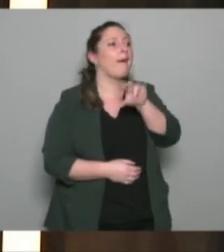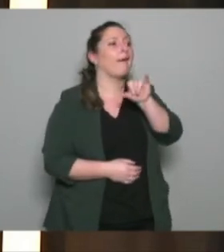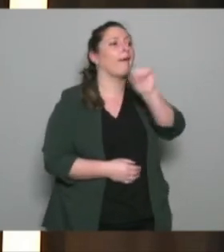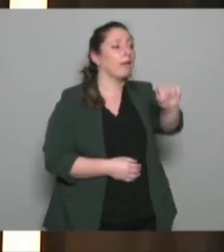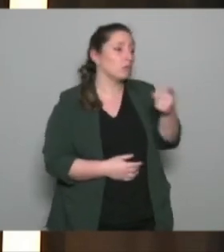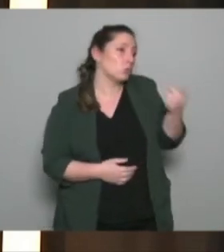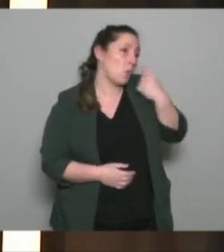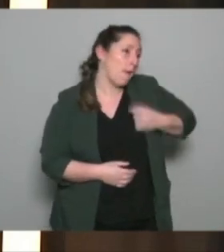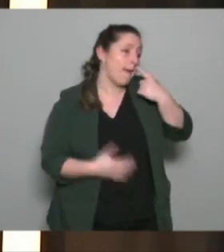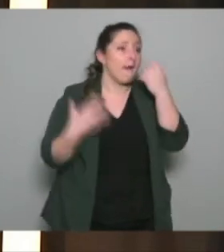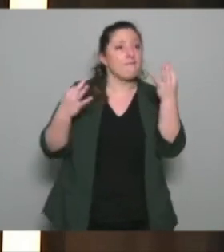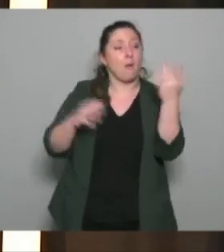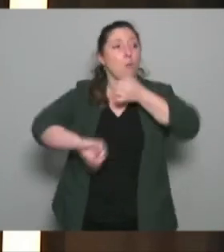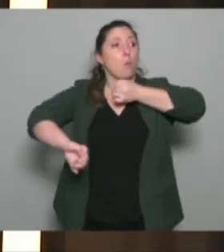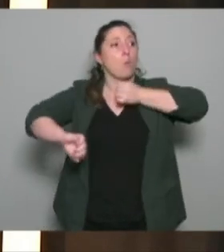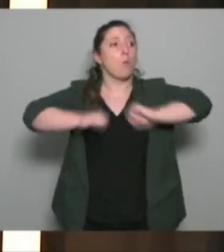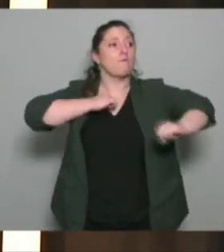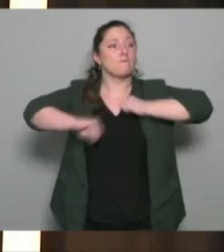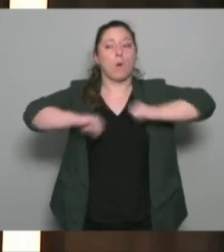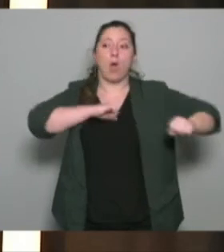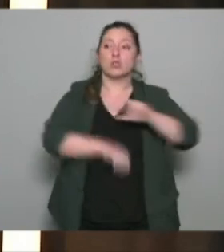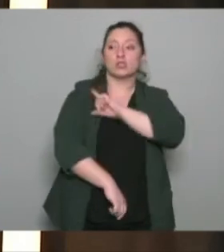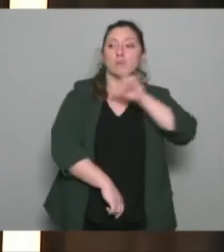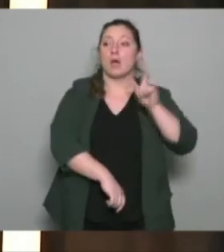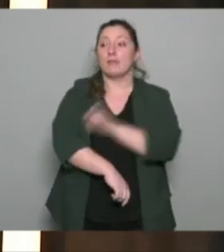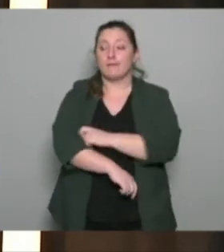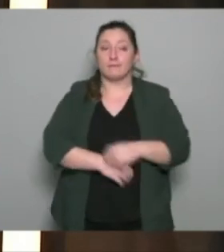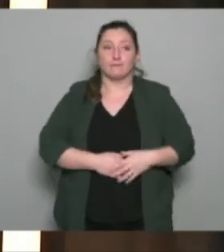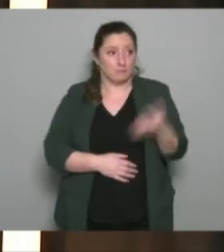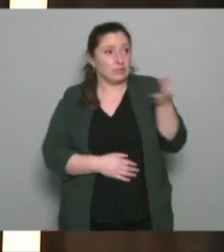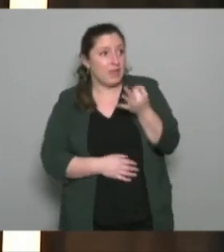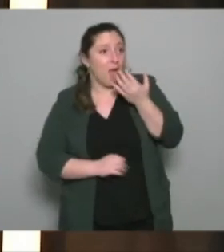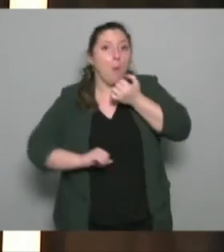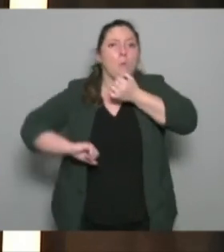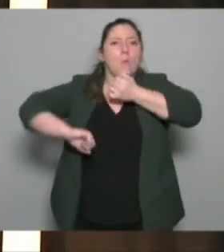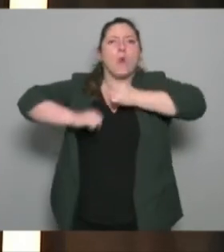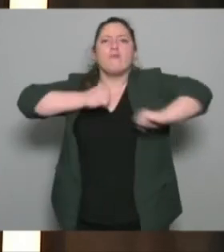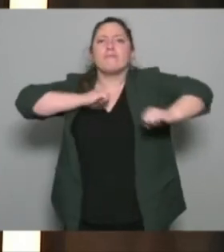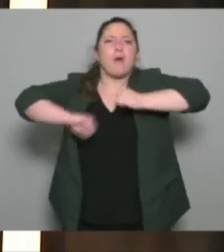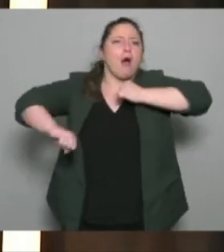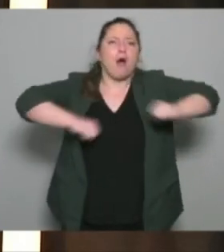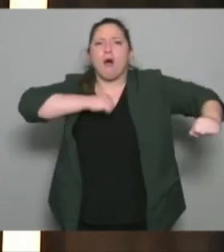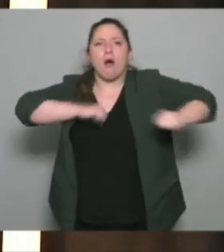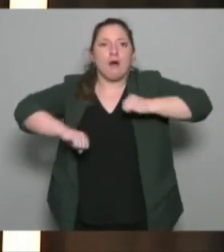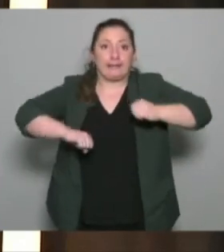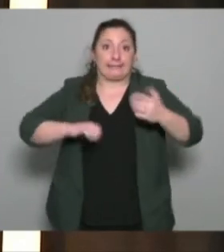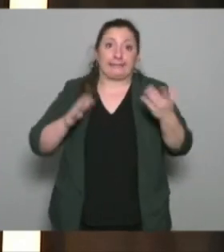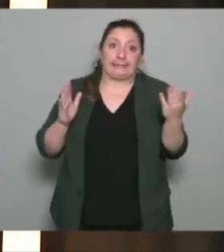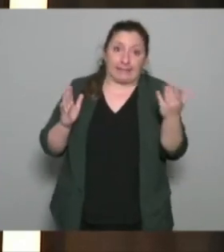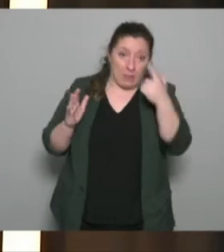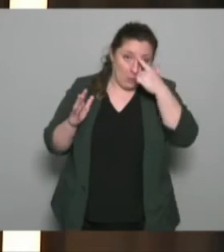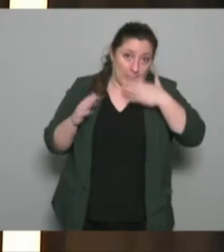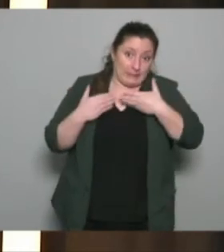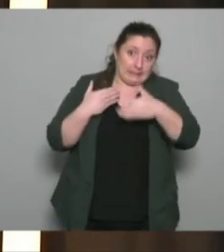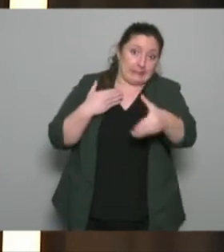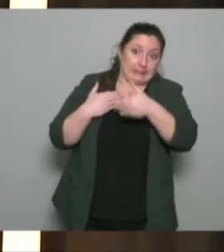et que le mouvement sportif qui est en mouvement comme son nom le dit va devoir régler mais je pense qu'il a